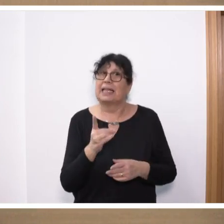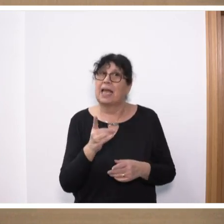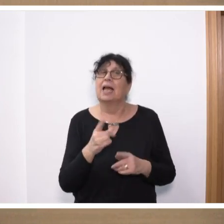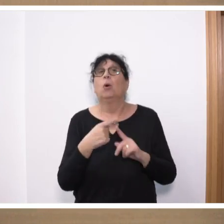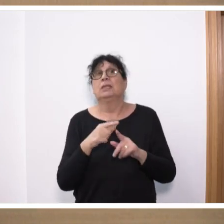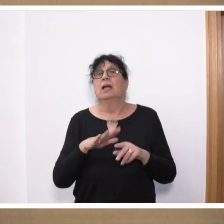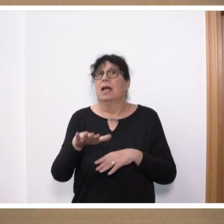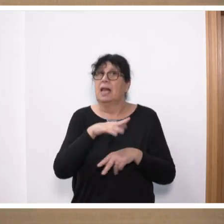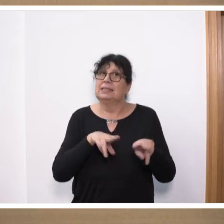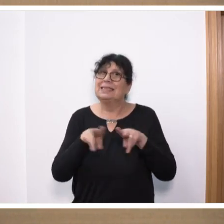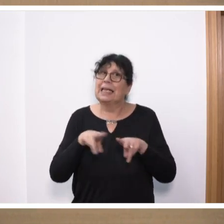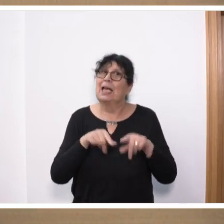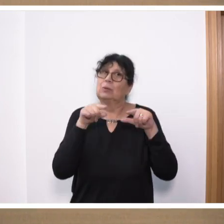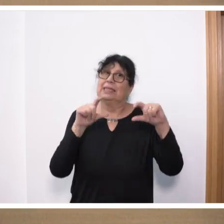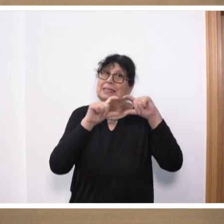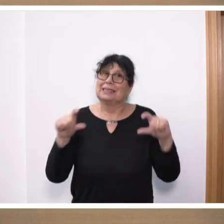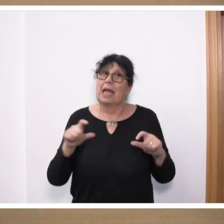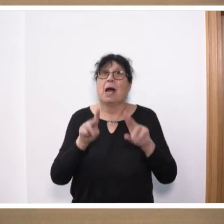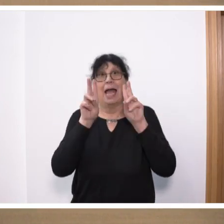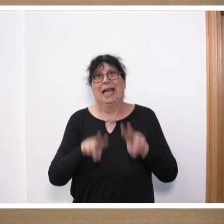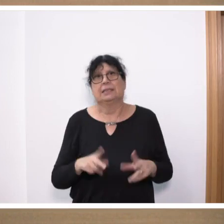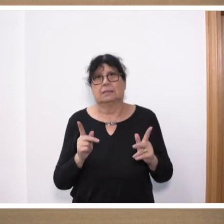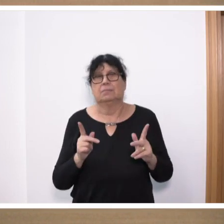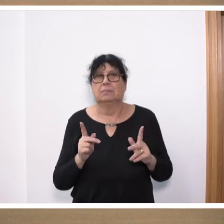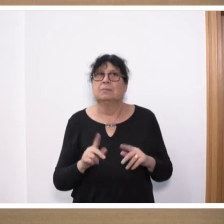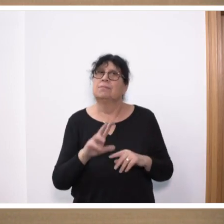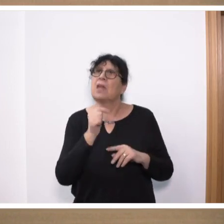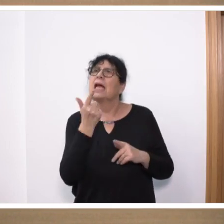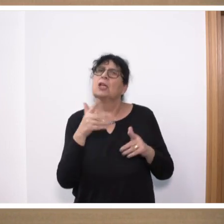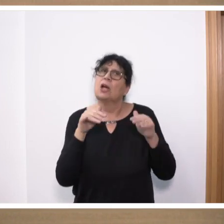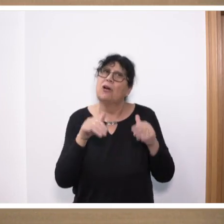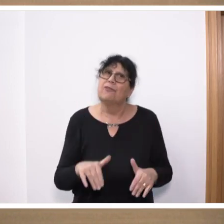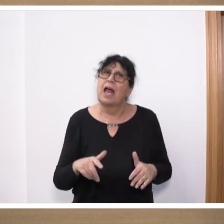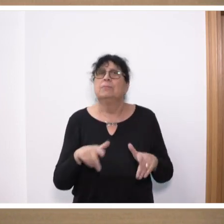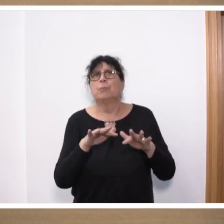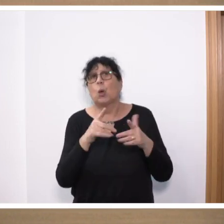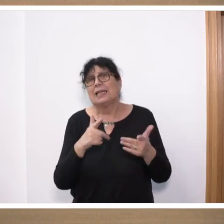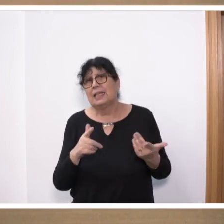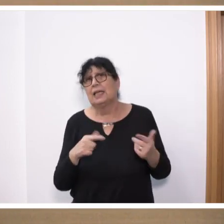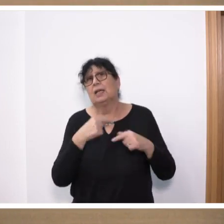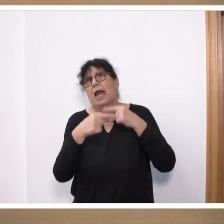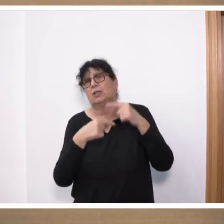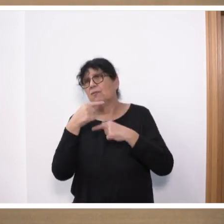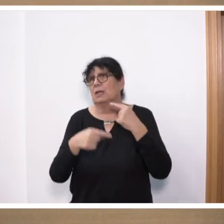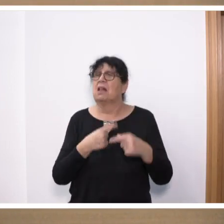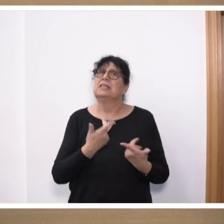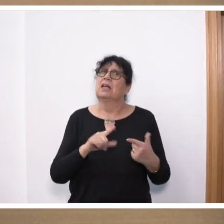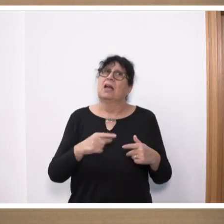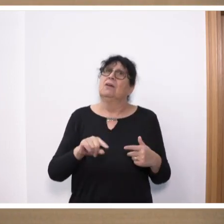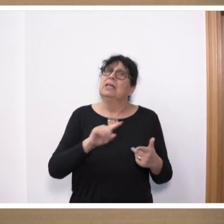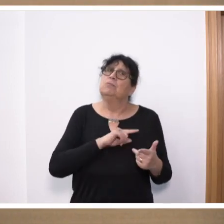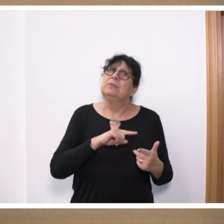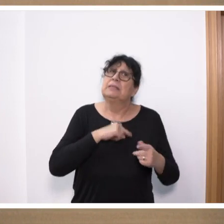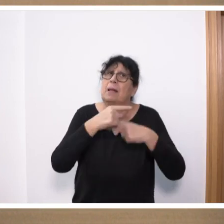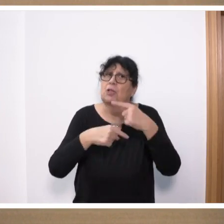Landesregierung dieses Thema auch sehr ernst. Und in einigen Fällen entwickelt sich Bürokratie auch zu einem Selbstzweck, wobei